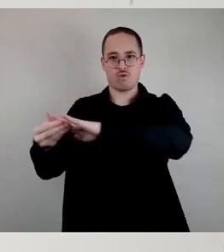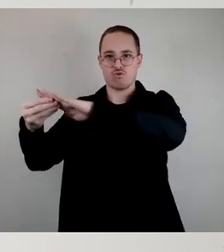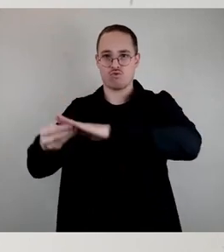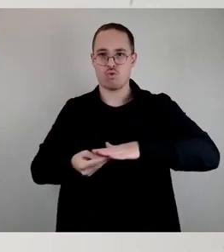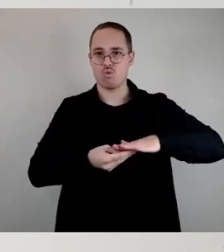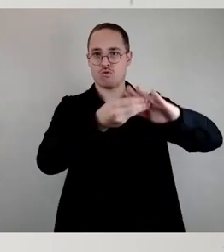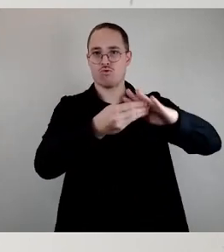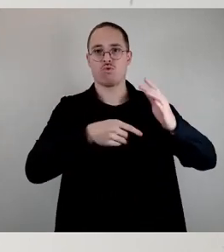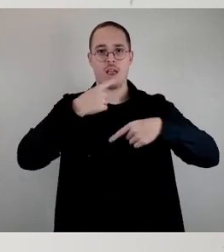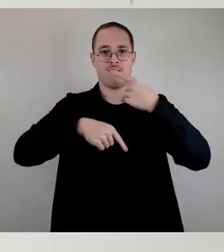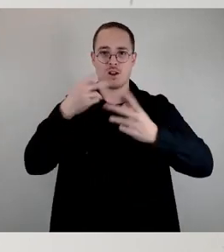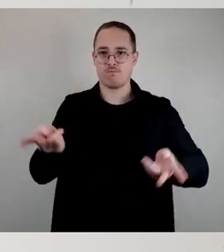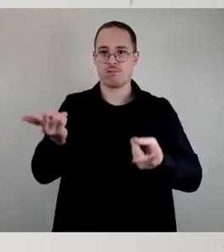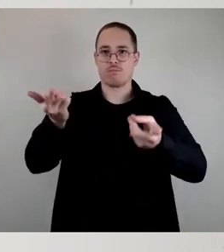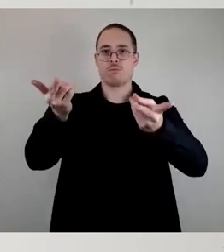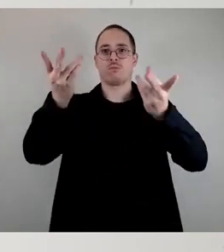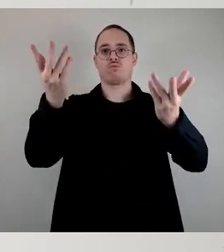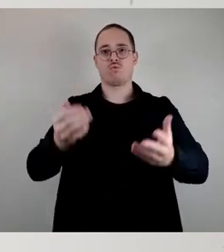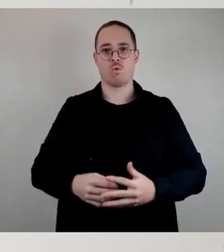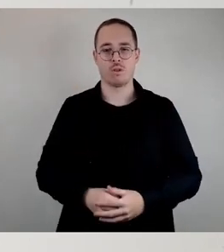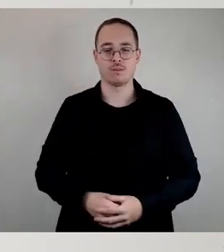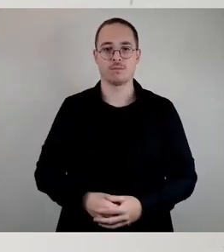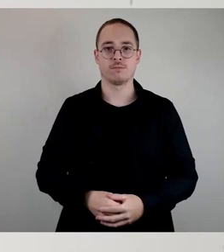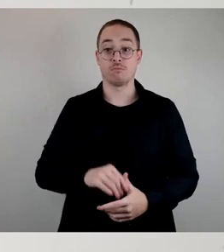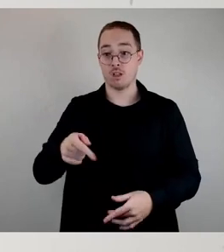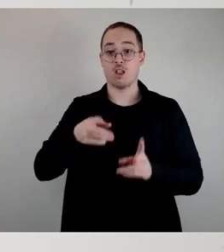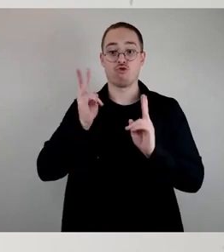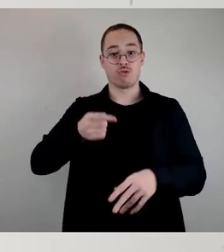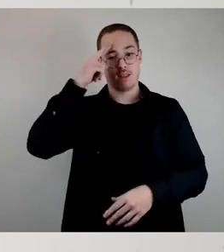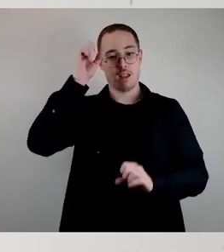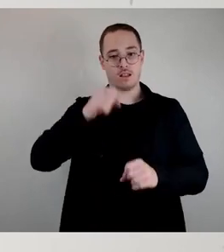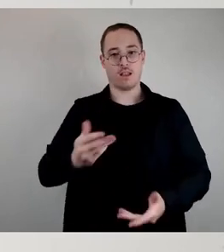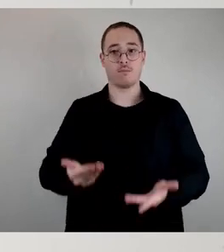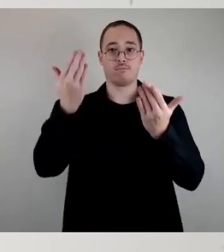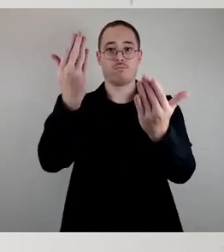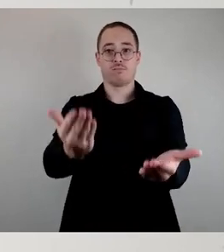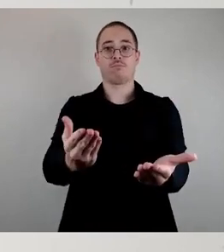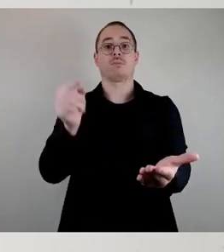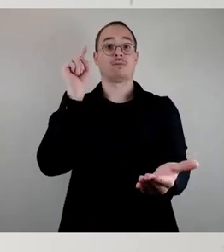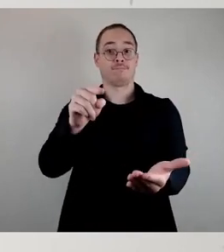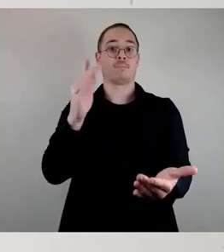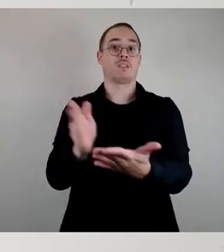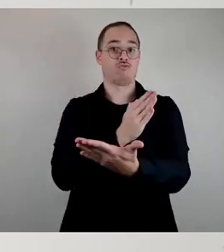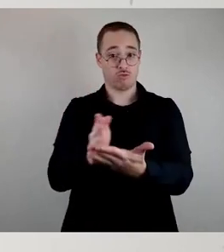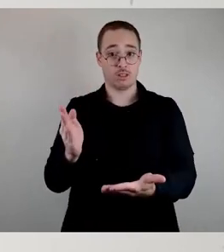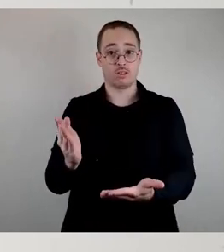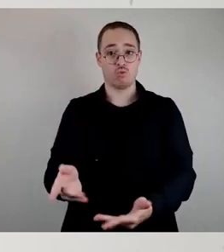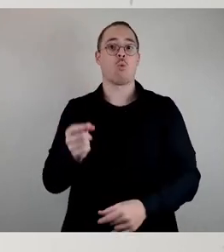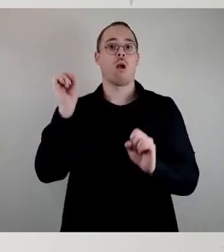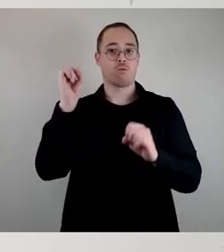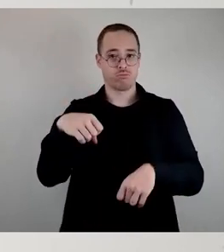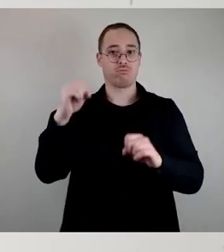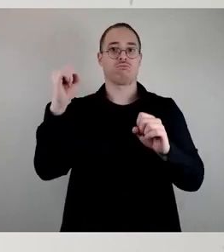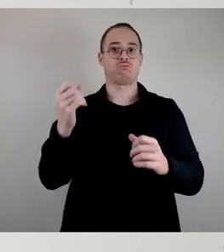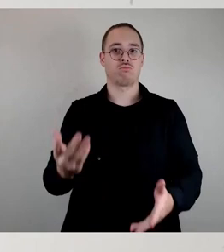dann dem Stadtrat so vorgelegt werden kann, denn der Stadtrat entscheidet zum Schluss, dass der Stadtrat auch zustimmen kann, dass man so eine Schulart